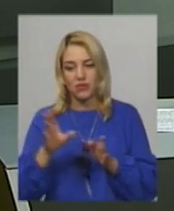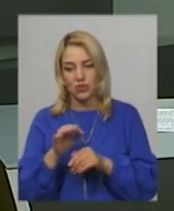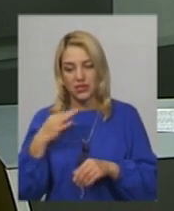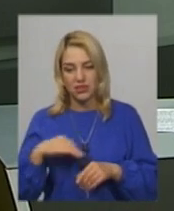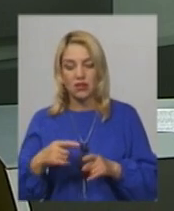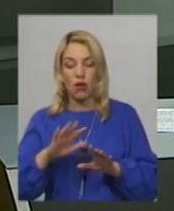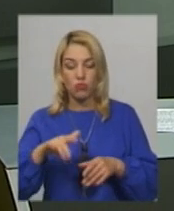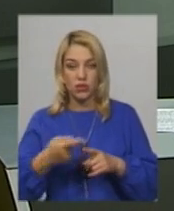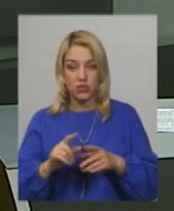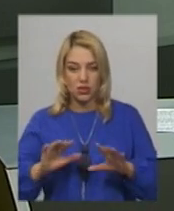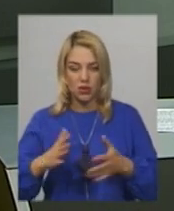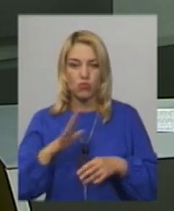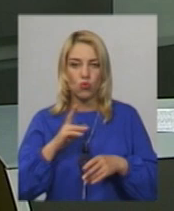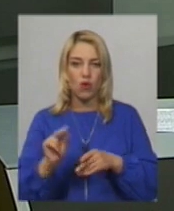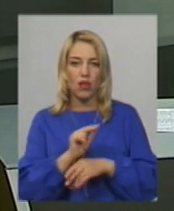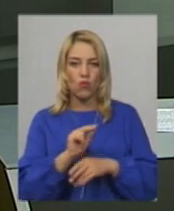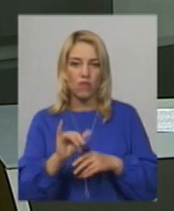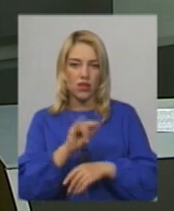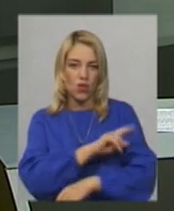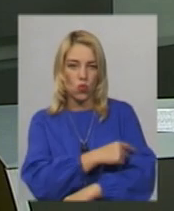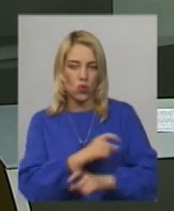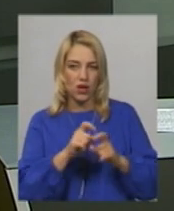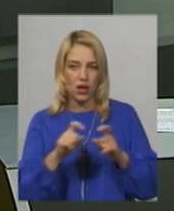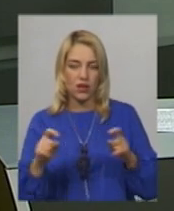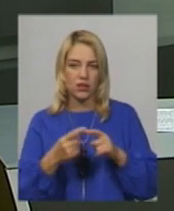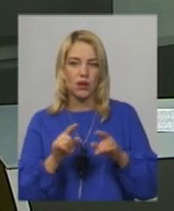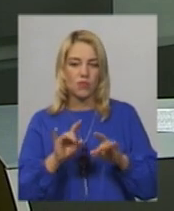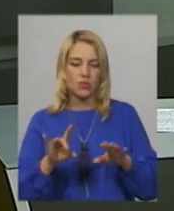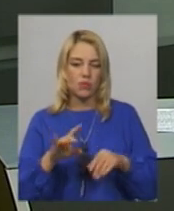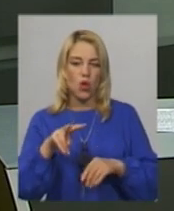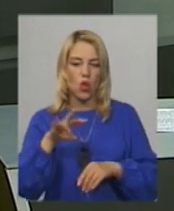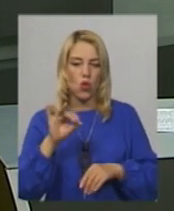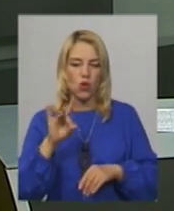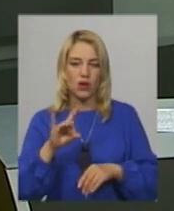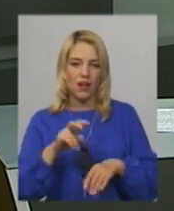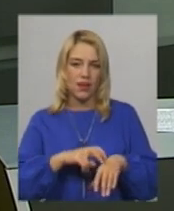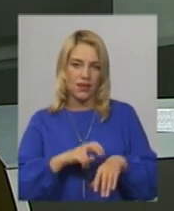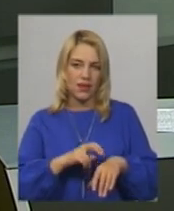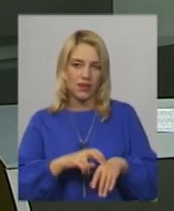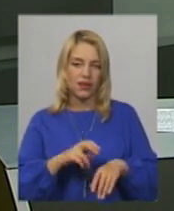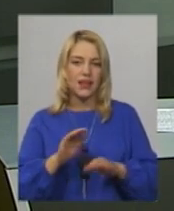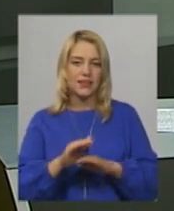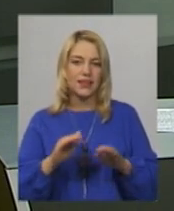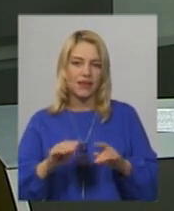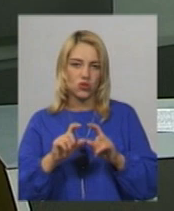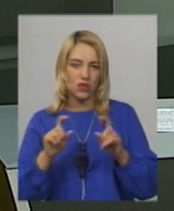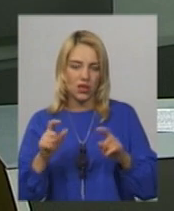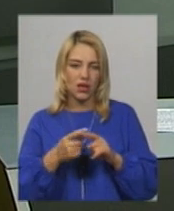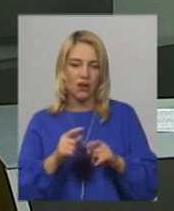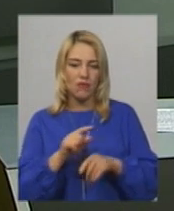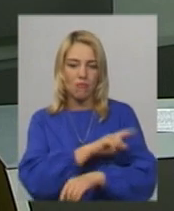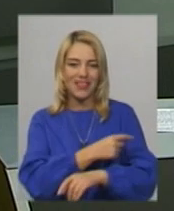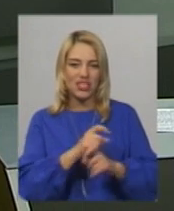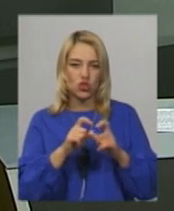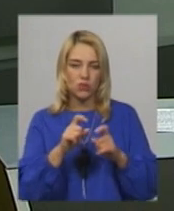лікування у міській дитячій лікарні. Про це повідомив лікар лор міської дитячої лікарні Юрій Бодяка. У медичному закладі